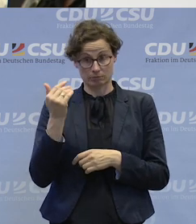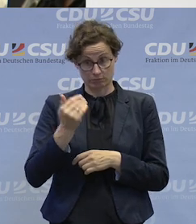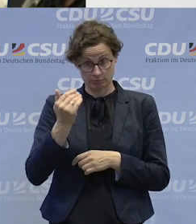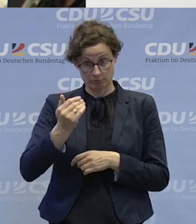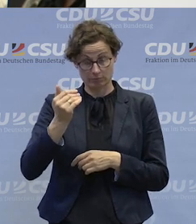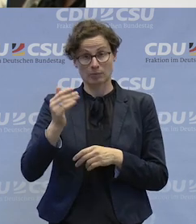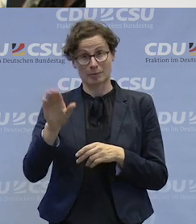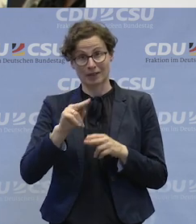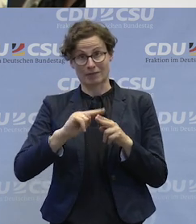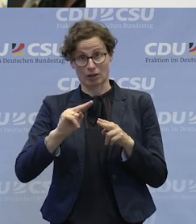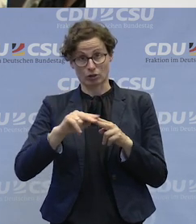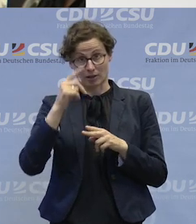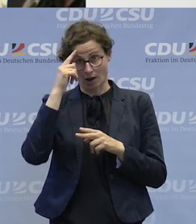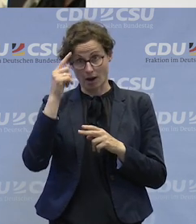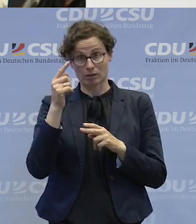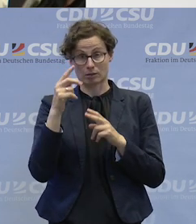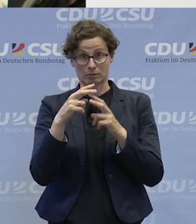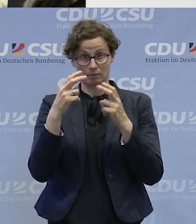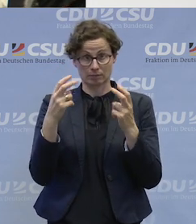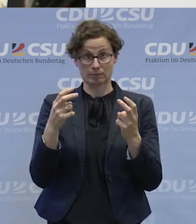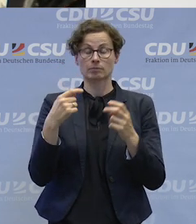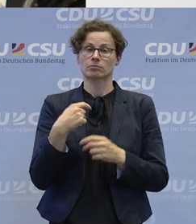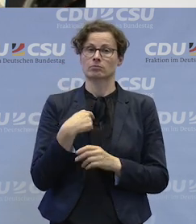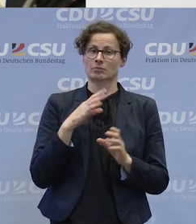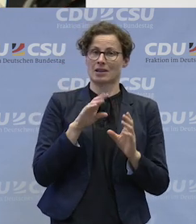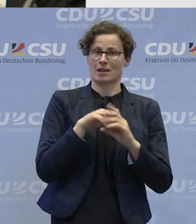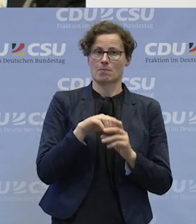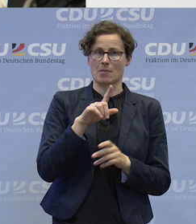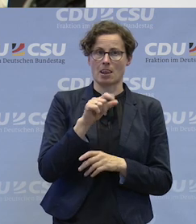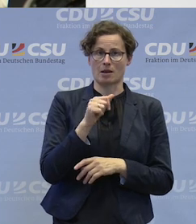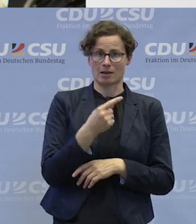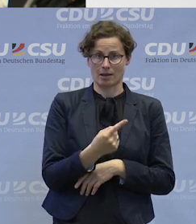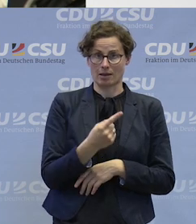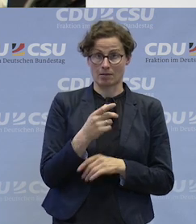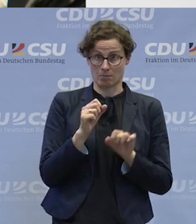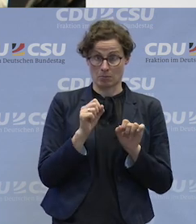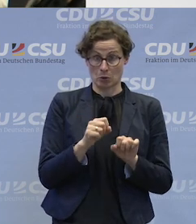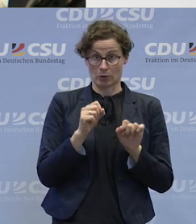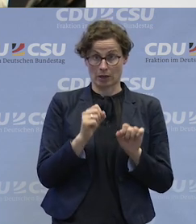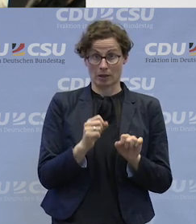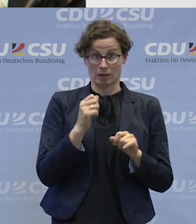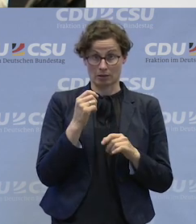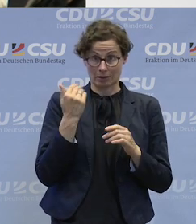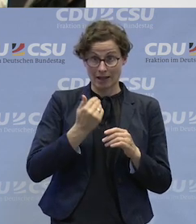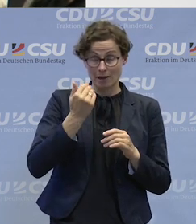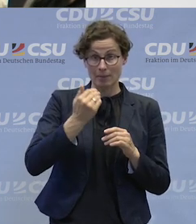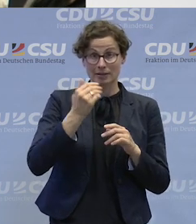dass sie zusammensitzen? Und ich bin ja auch in der LAG tätig. Ist das auch möglich, ob die dann auch regelmäßig zusammensitzen, wenn wir